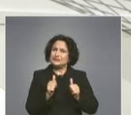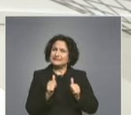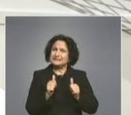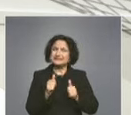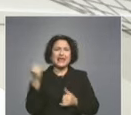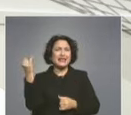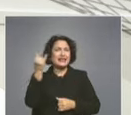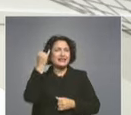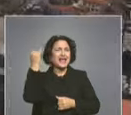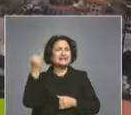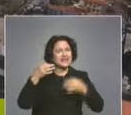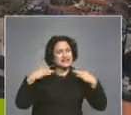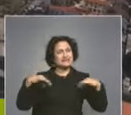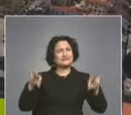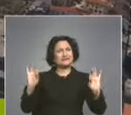независимост.